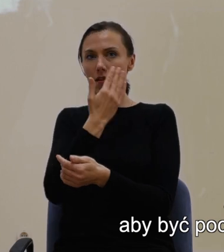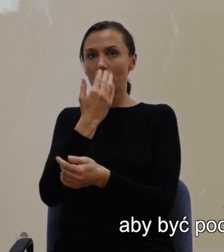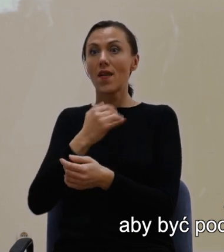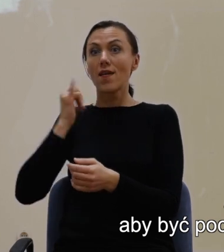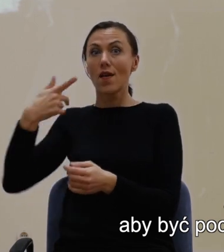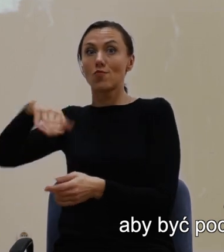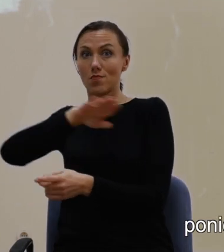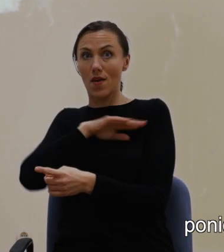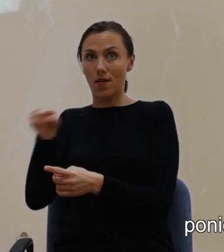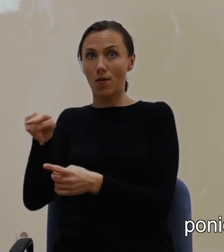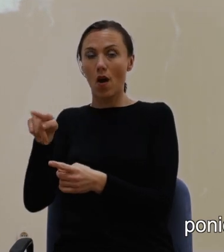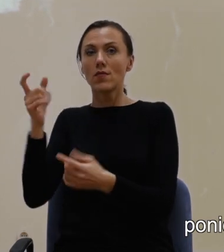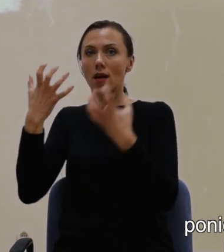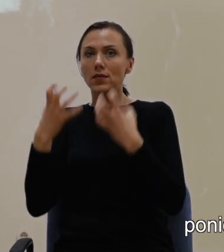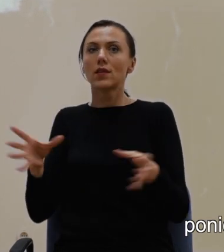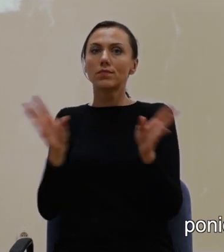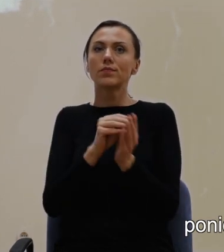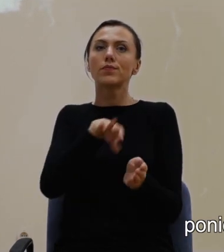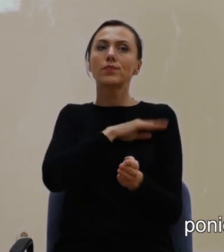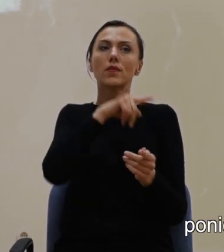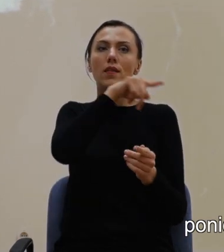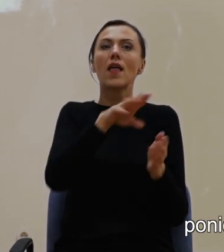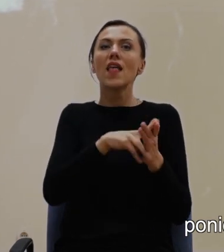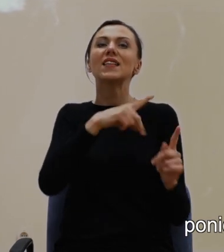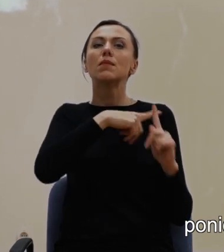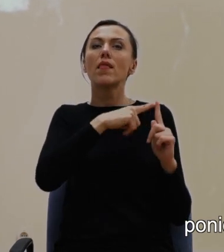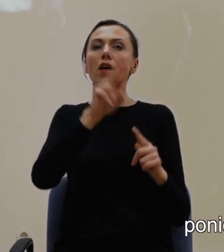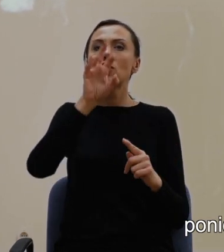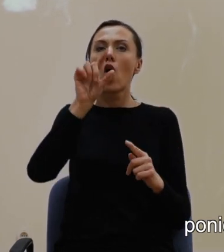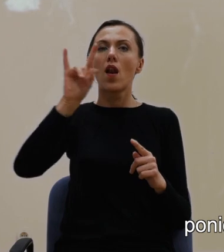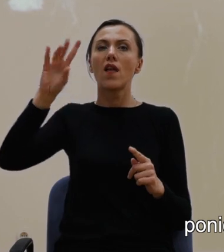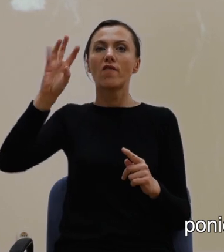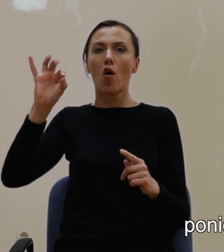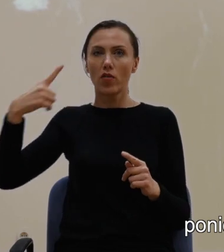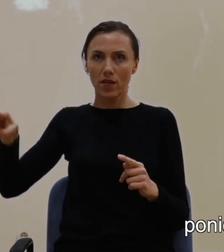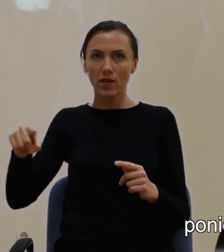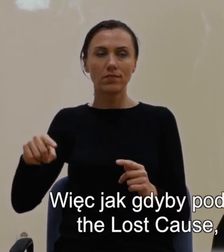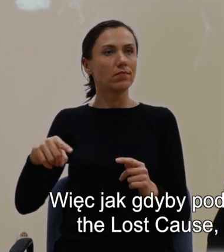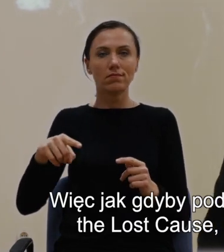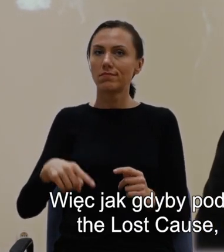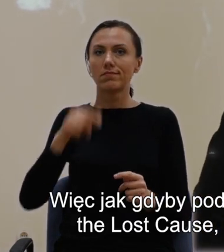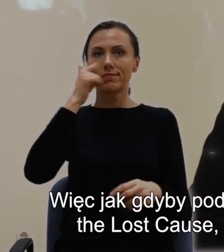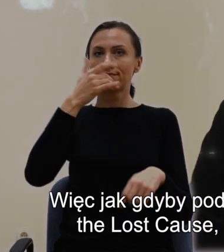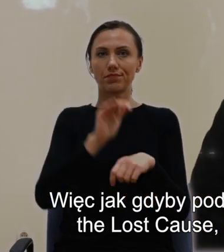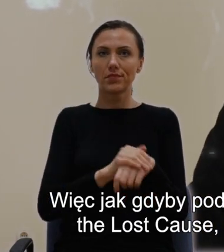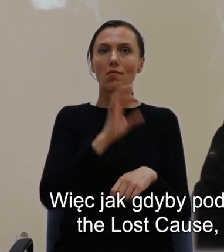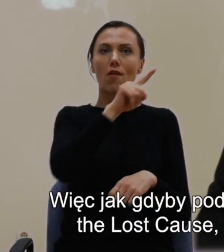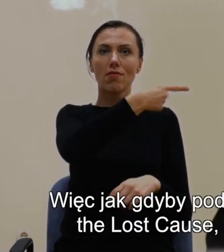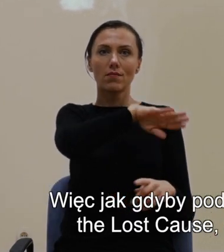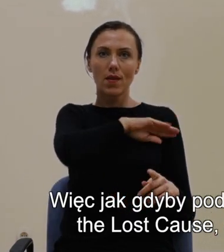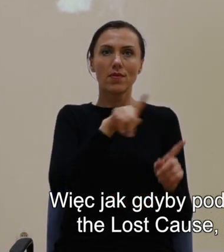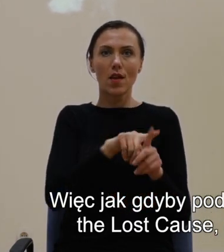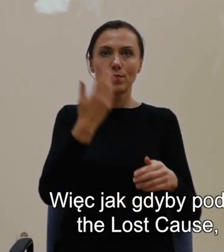cmentarzu hollywoodzkim, nie zostało zaakceptowane, ponieważ cmentarz był segregowany. Więc jak gdyby pod